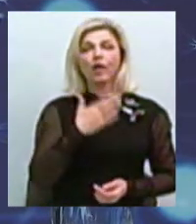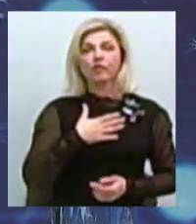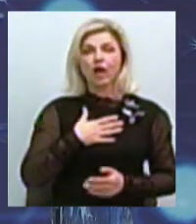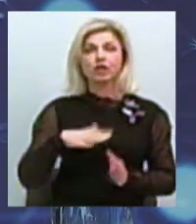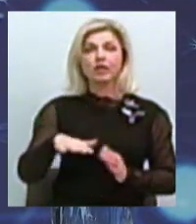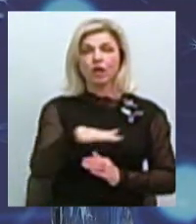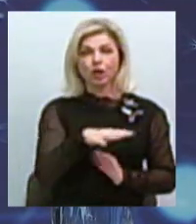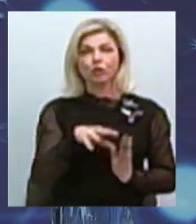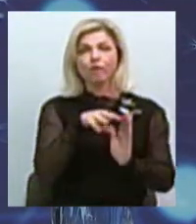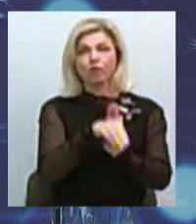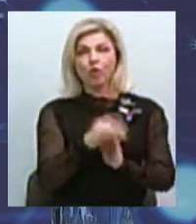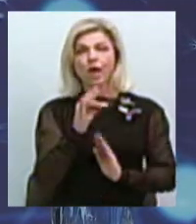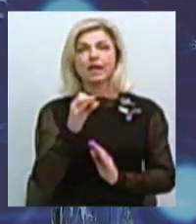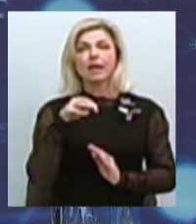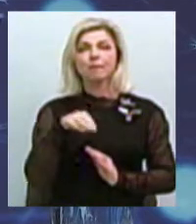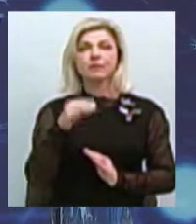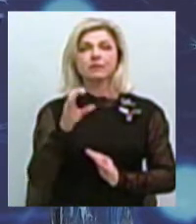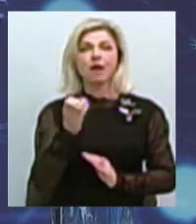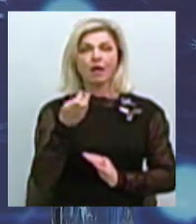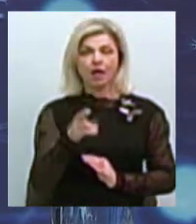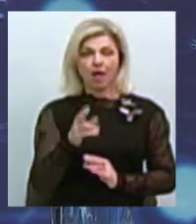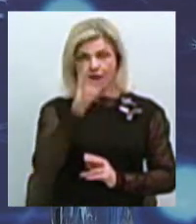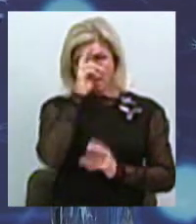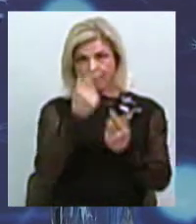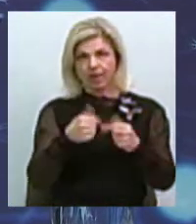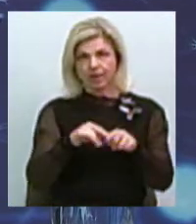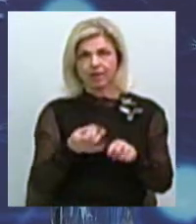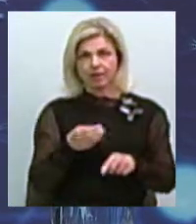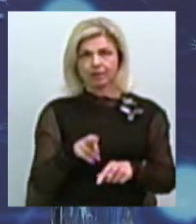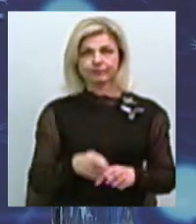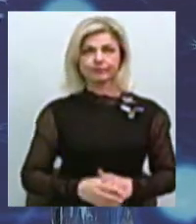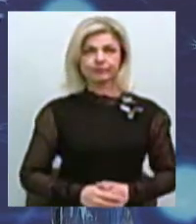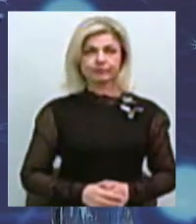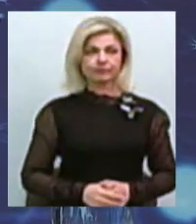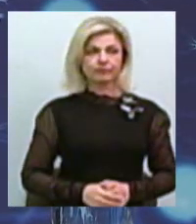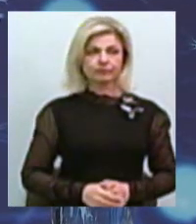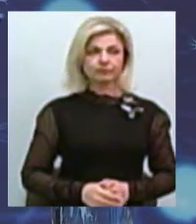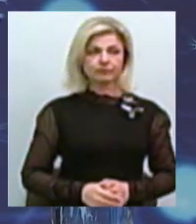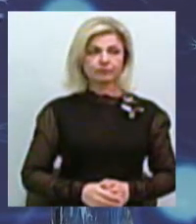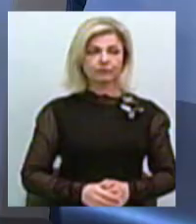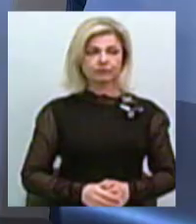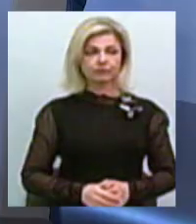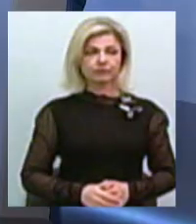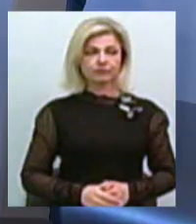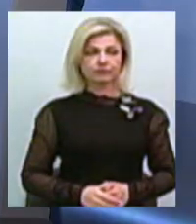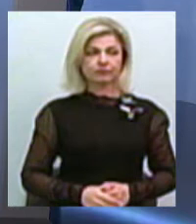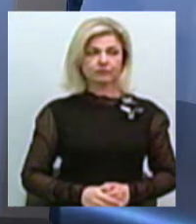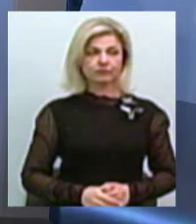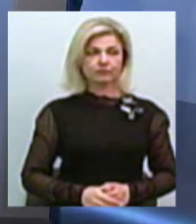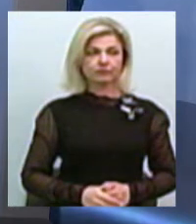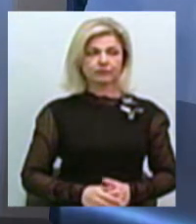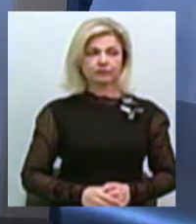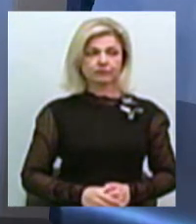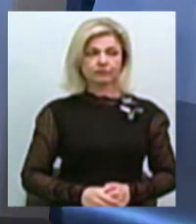Римської імперії. Невеликий проміжок часу, ну так невеликий, біля ста років, навіть чуть більше. Зараз не будемо далі заглиблюватися. У